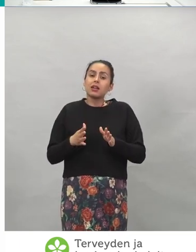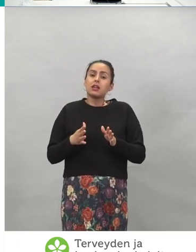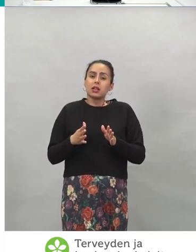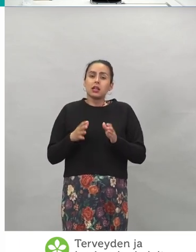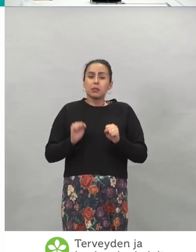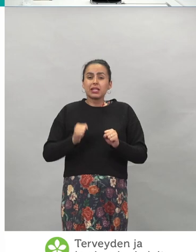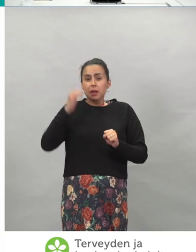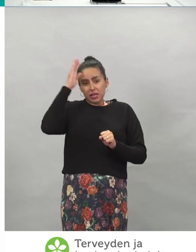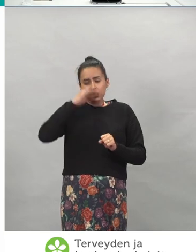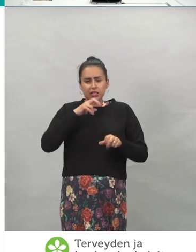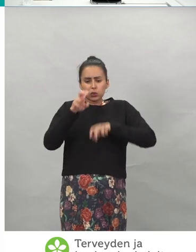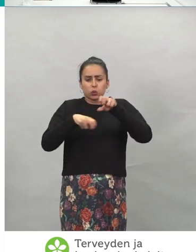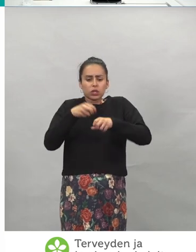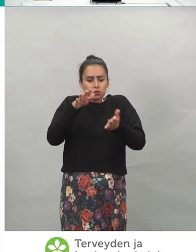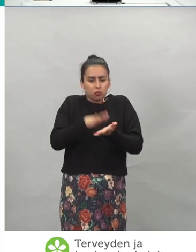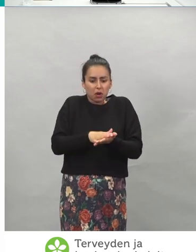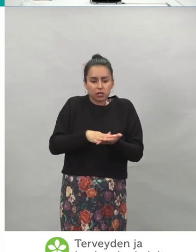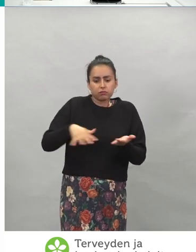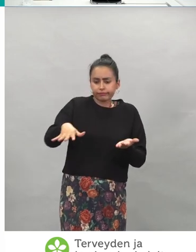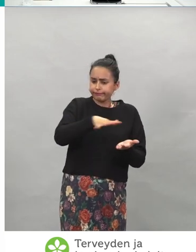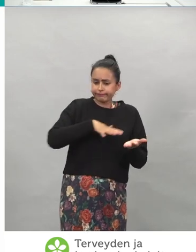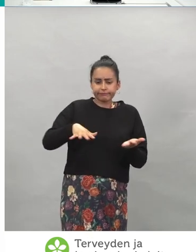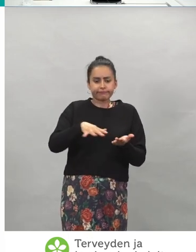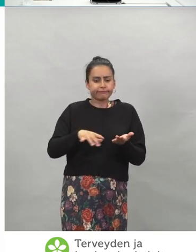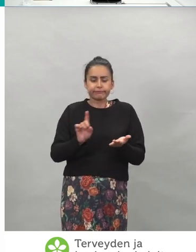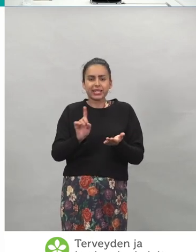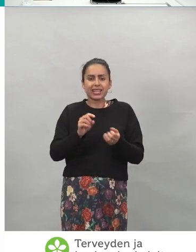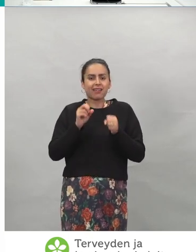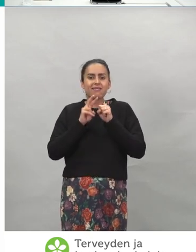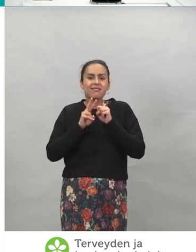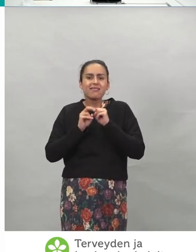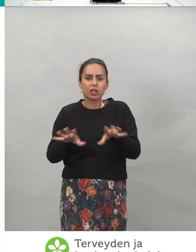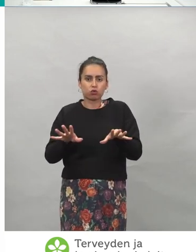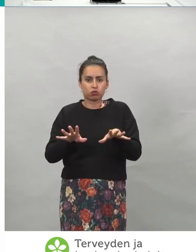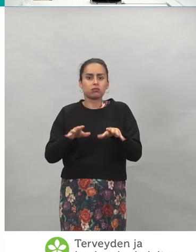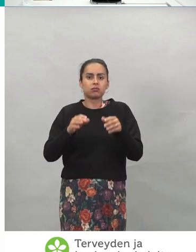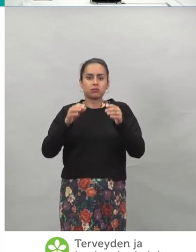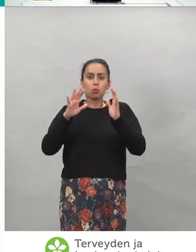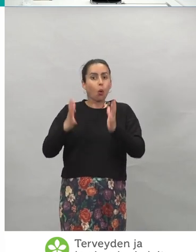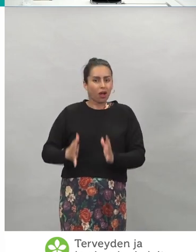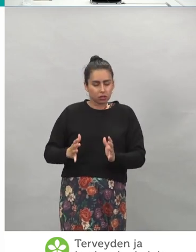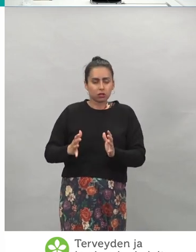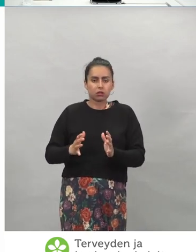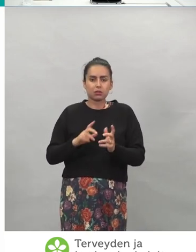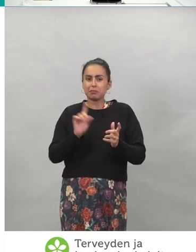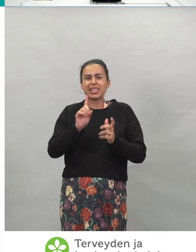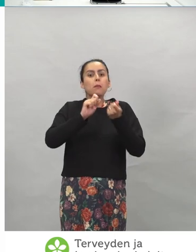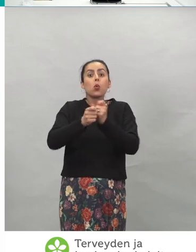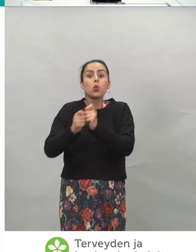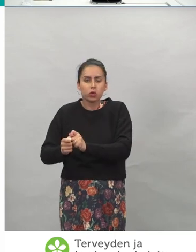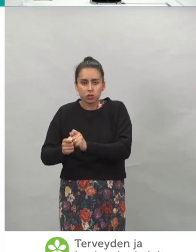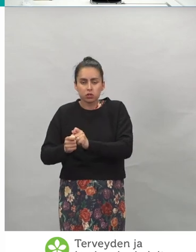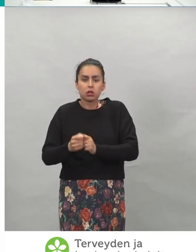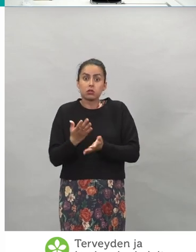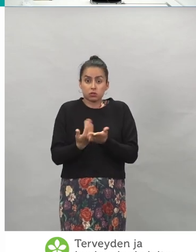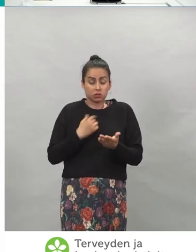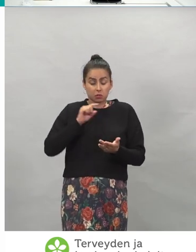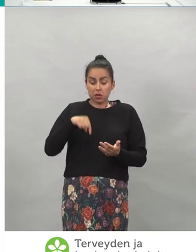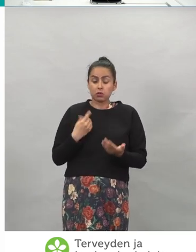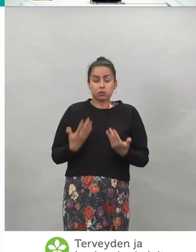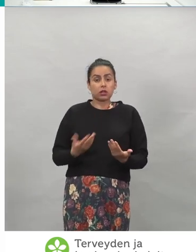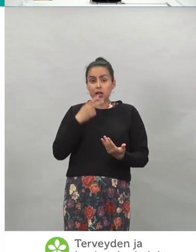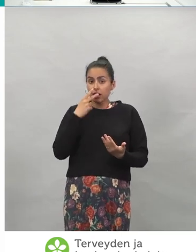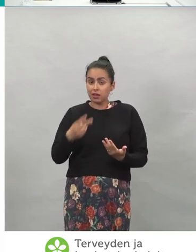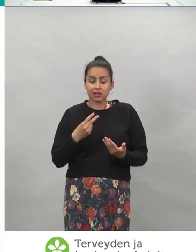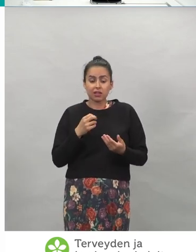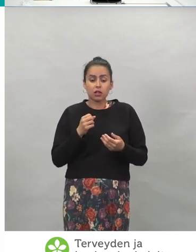tutkimuspaikassa, niin oli se vallitseva virustyyppi, että me selvästi nähdään, että koronavirus ei ole yksi ainoa